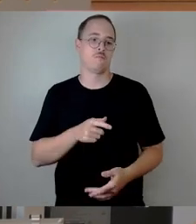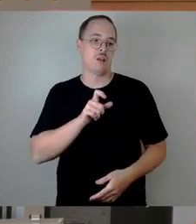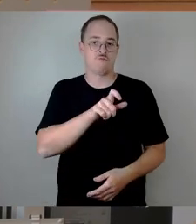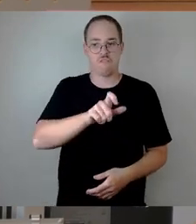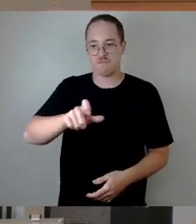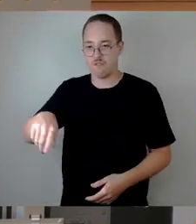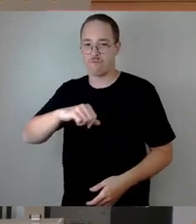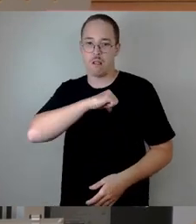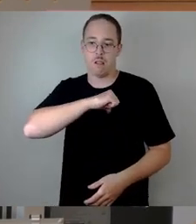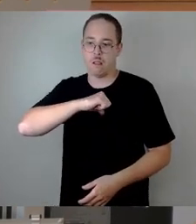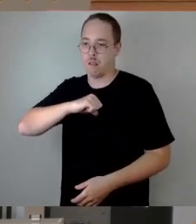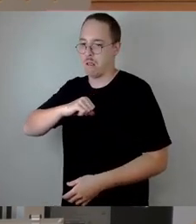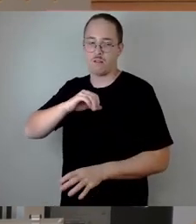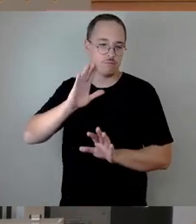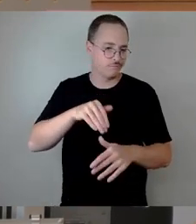bitte Sie um Ihre Zustimmung dafür.